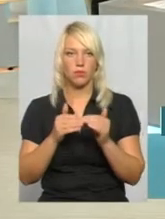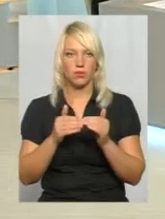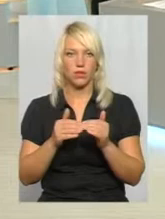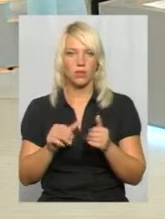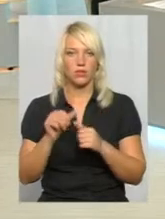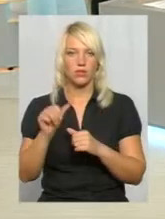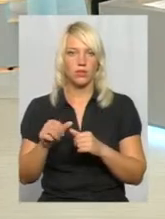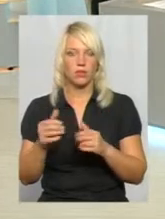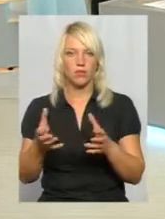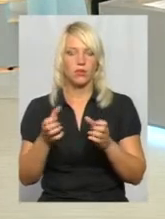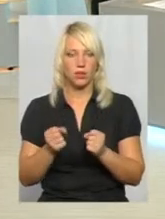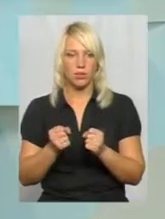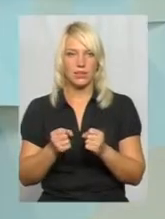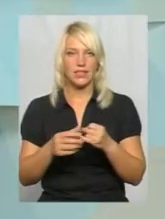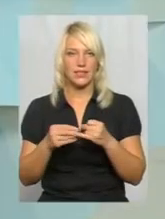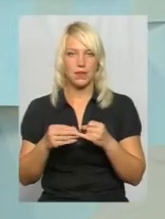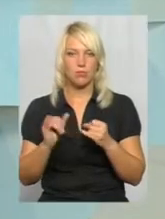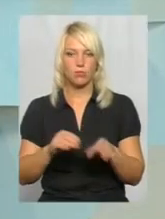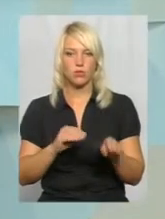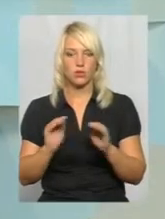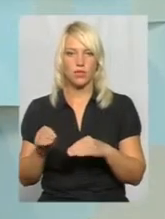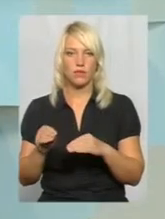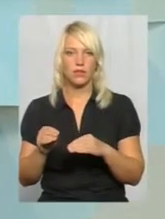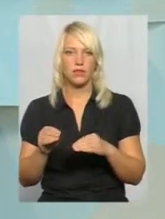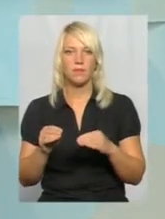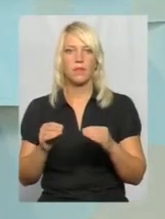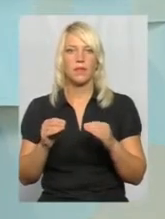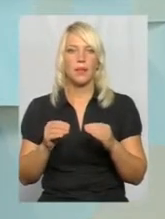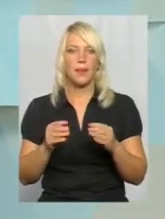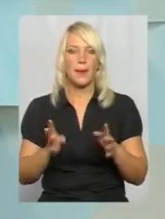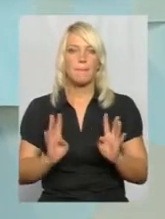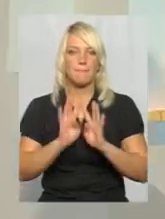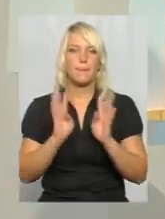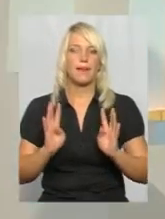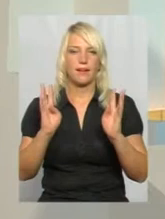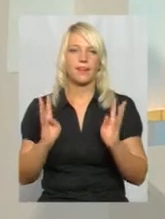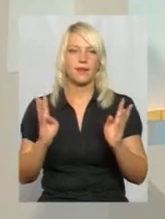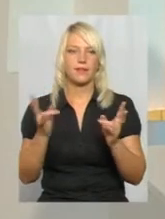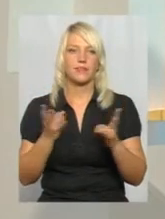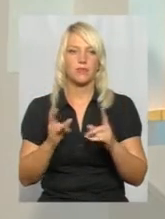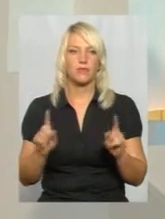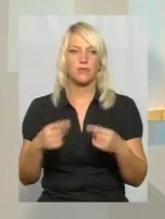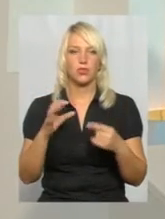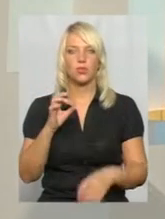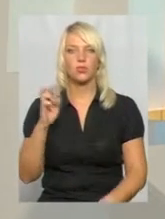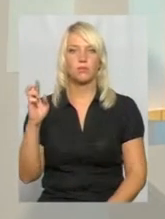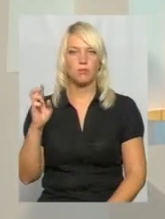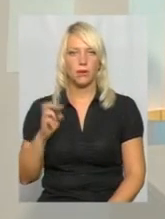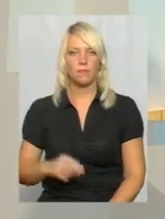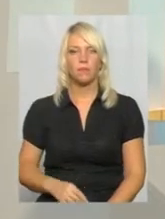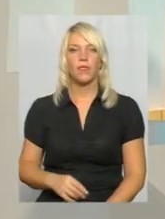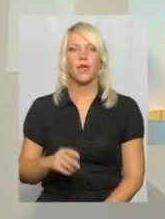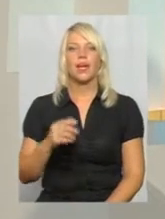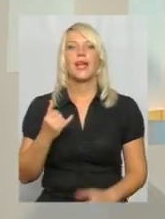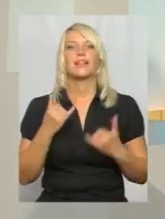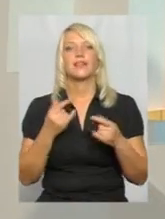отримати землю і поставити паркан, треба створити ОСББ. Але для тих, хто вже ці